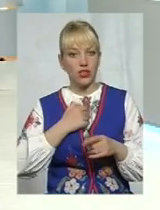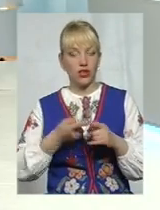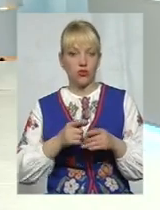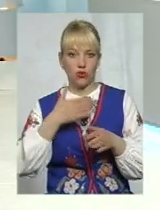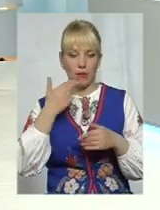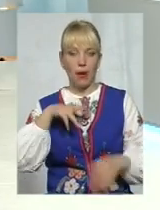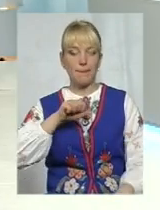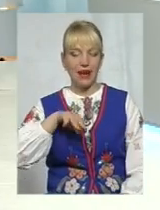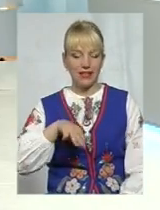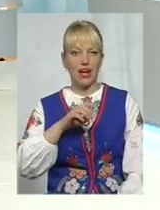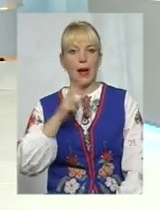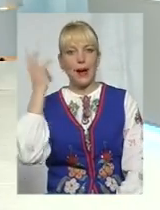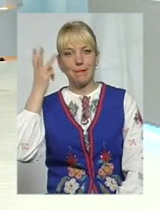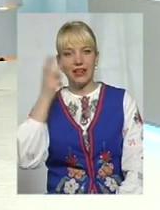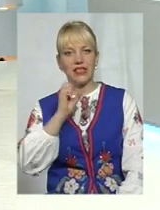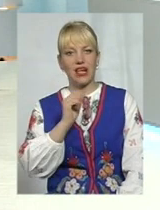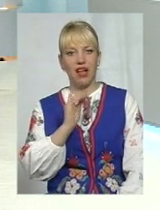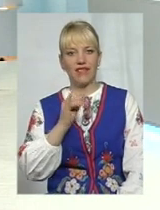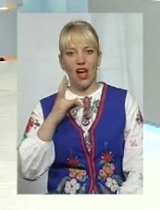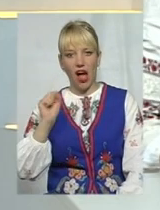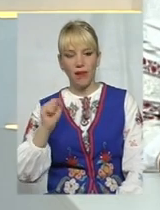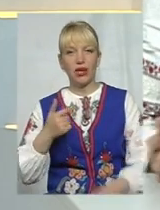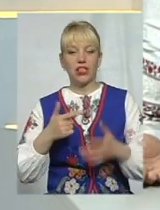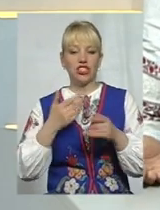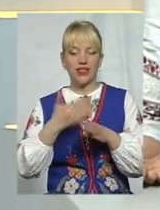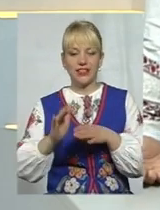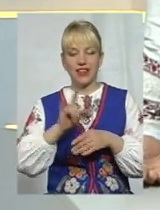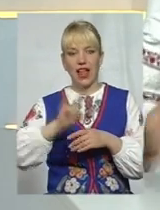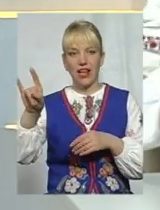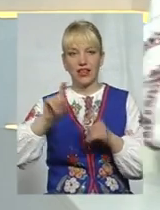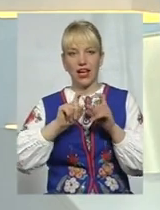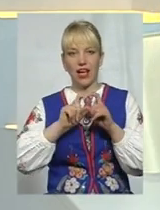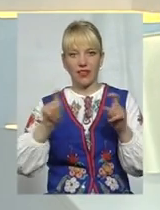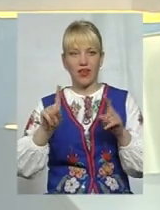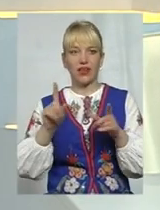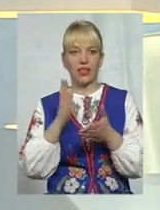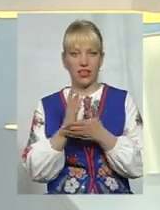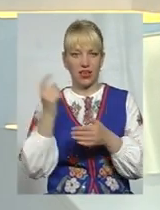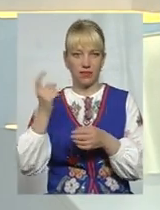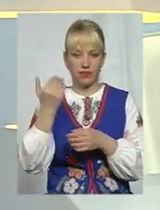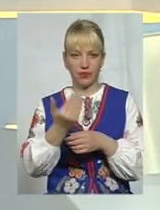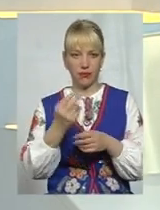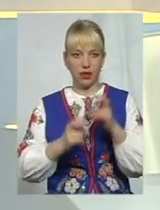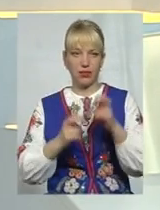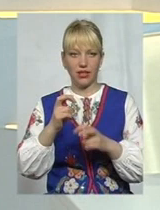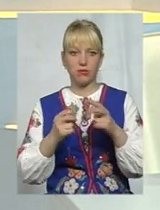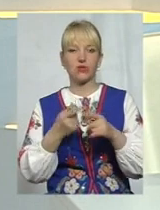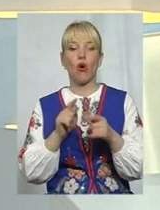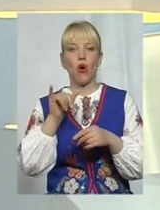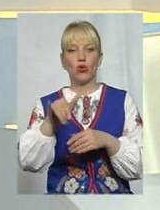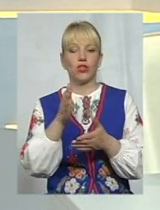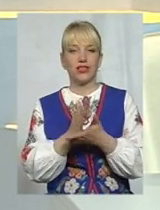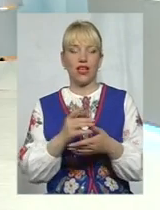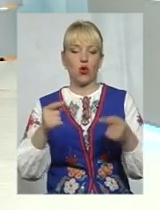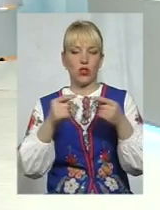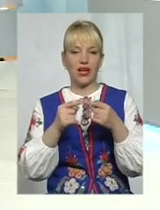«Хмельницьк Авіа», частина літаків належить якому підприємству, є в нього конкретний